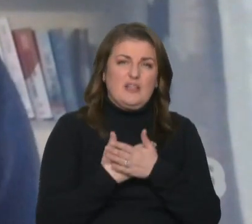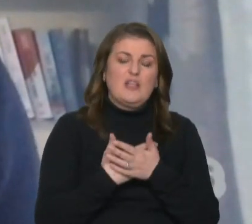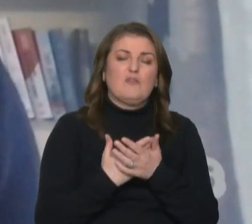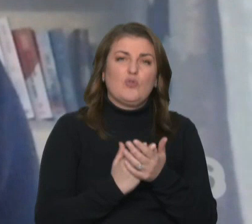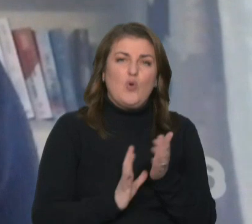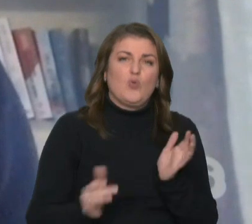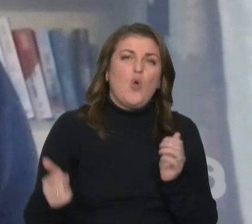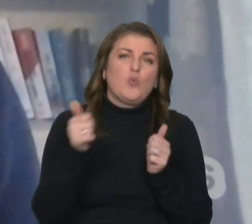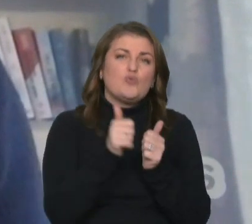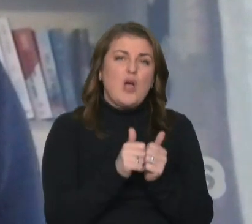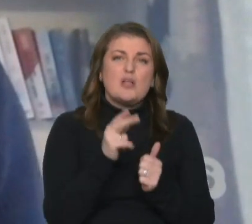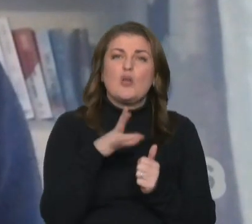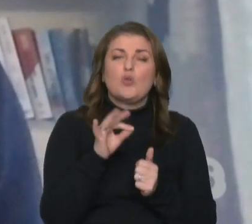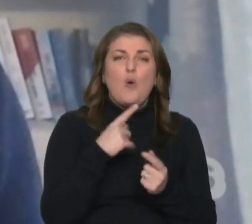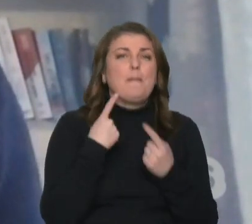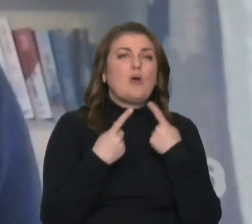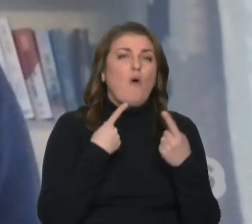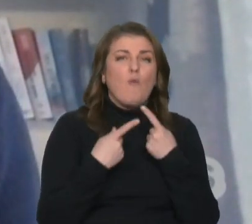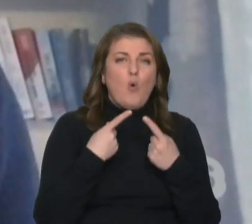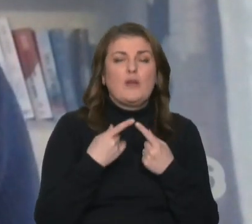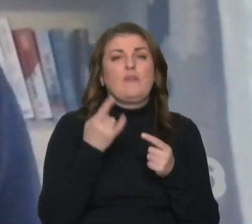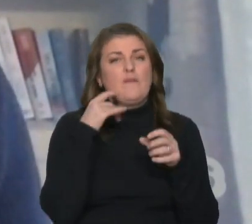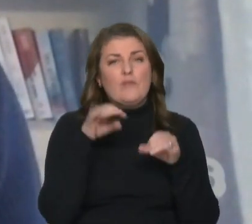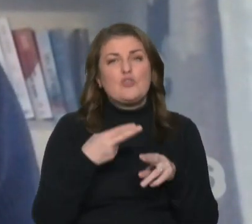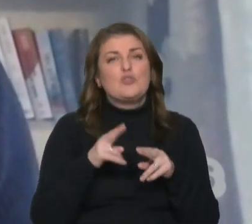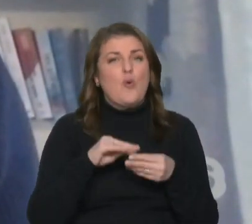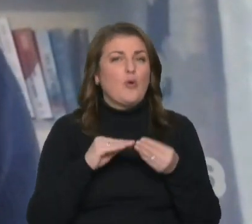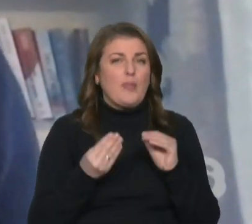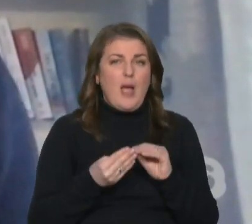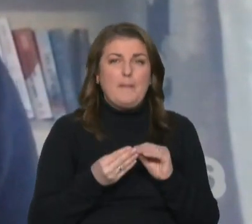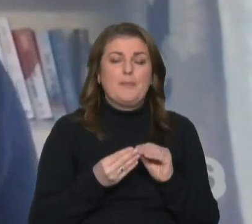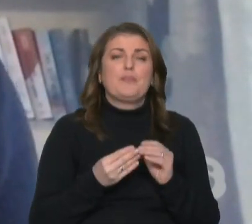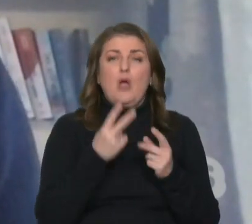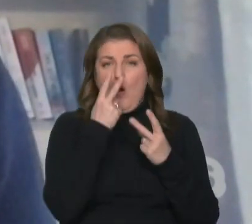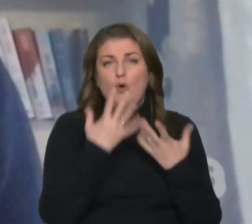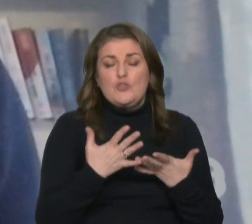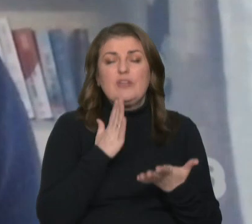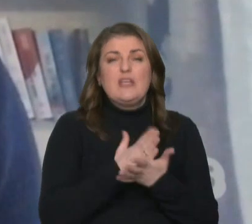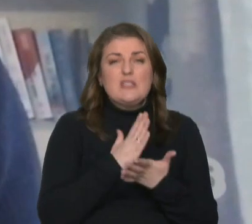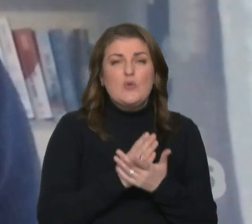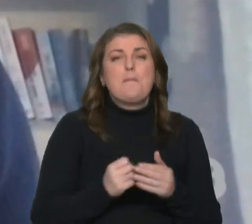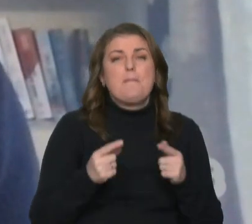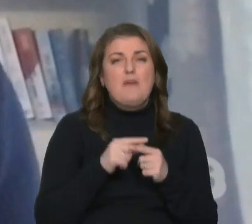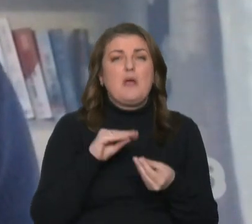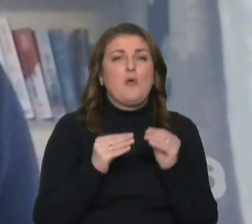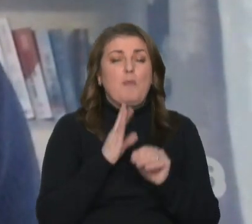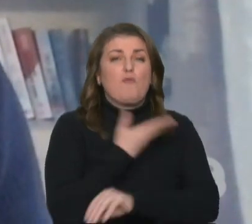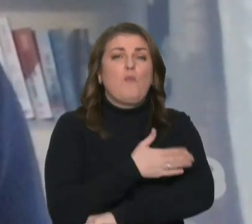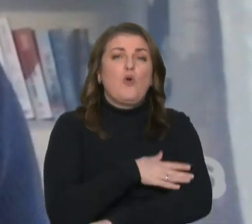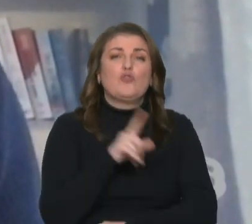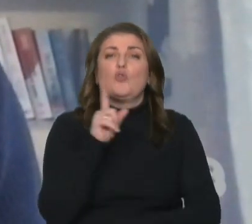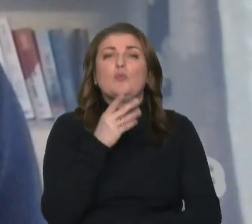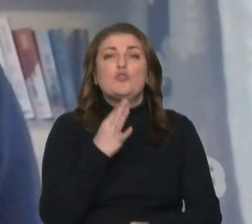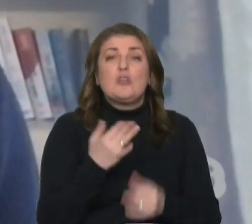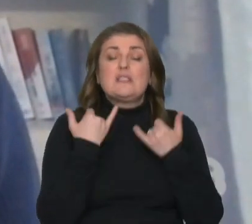переговорів і вирішення цієї проблеми. Очевидно, існує певна проблема в Польщі, тому що